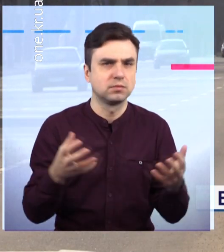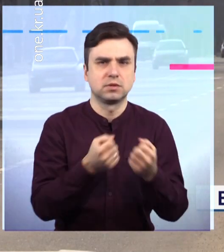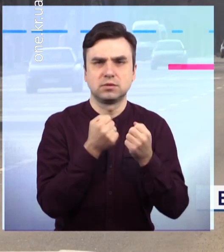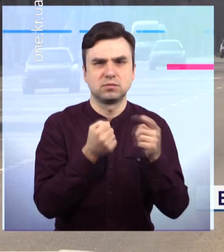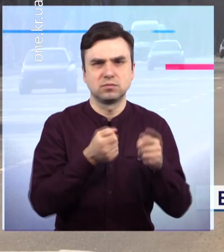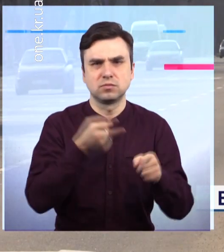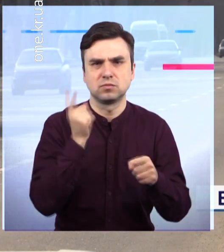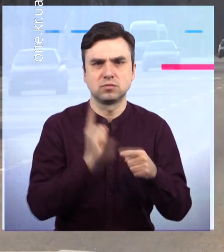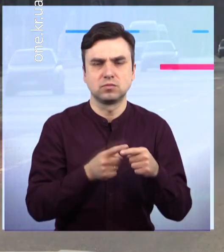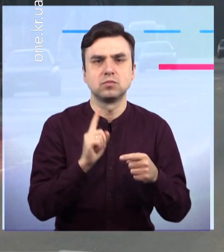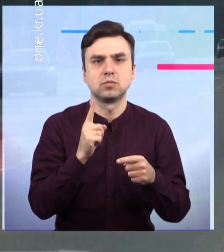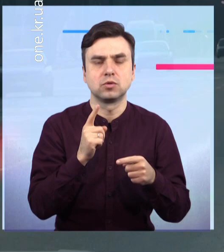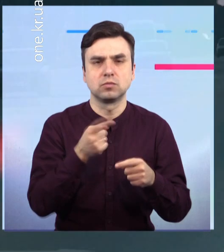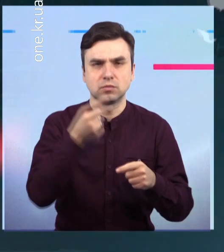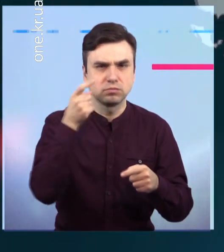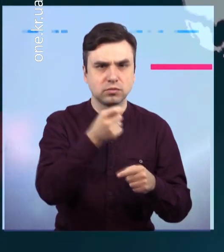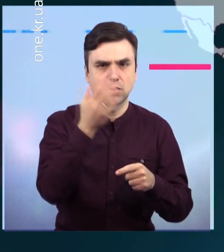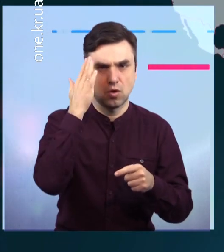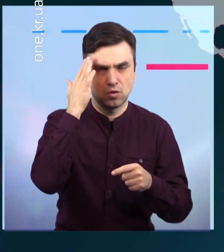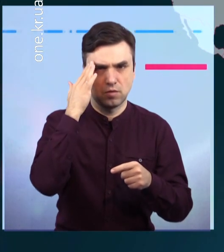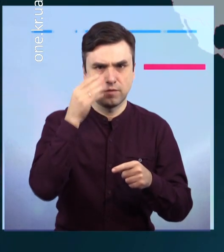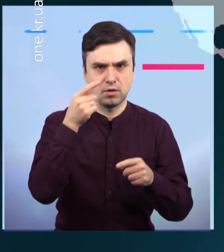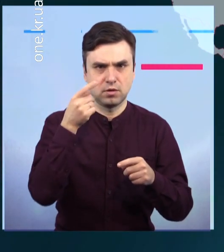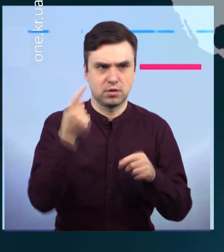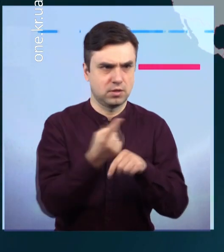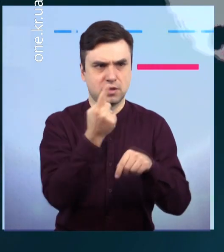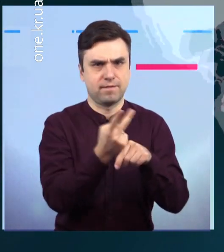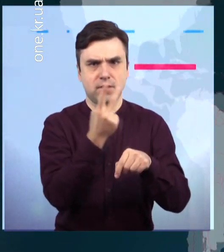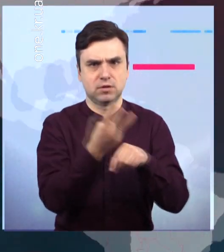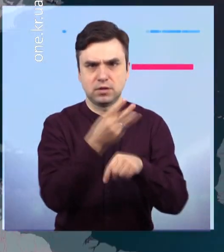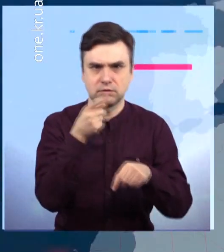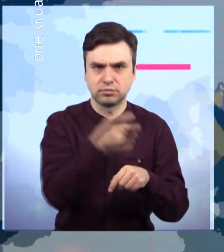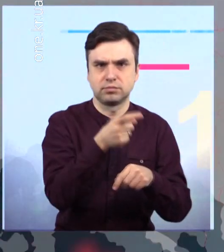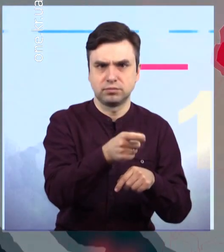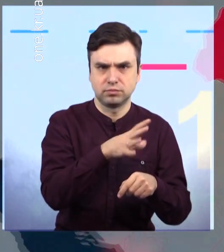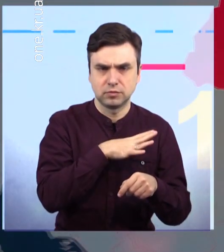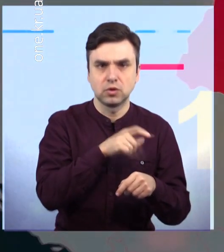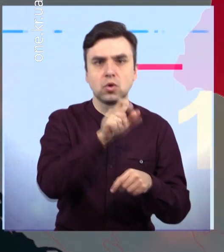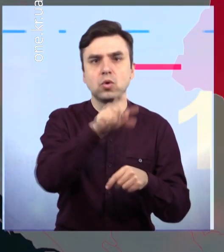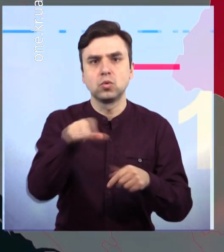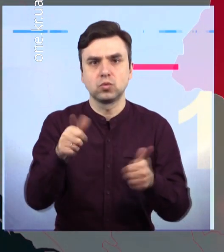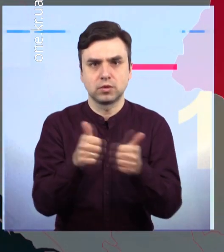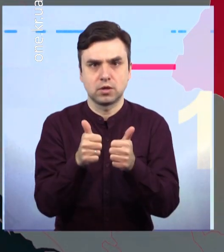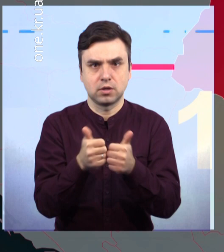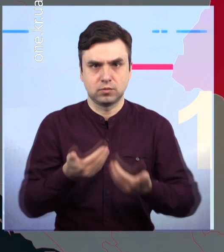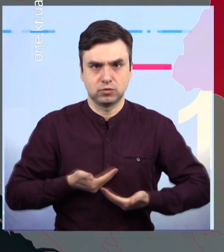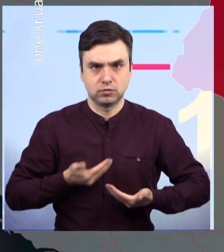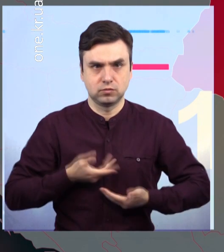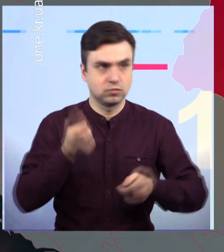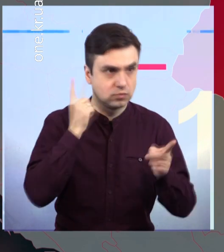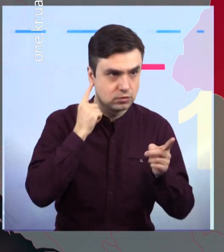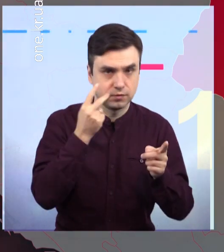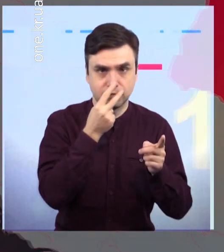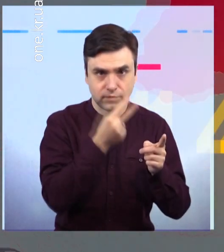Найбільше нових лабораторно підтверджених випадків за останню добу зареєстрували у Вінницькій, Житомирській, Івано-Франківській, Львівській та